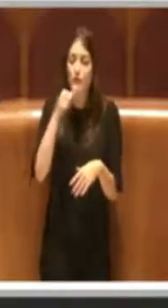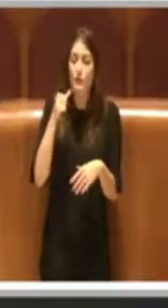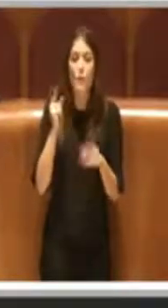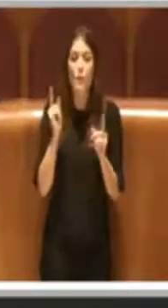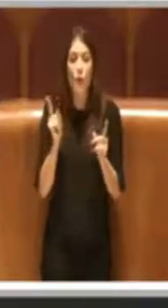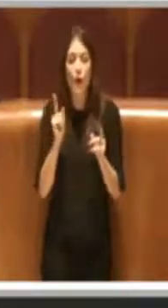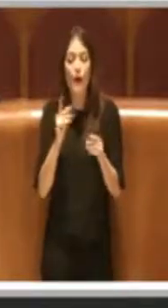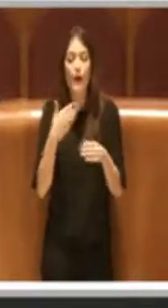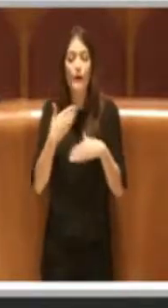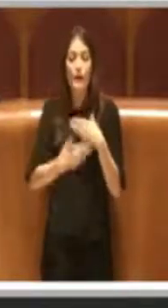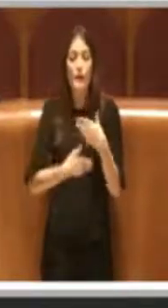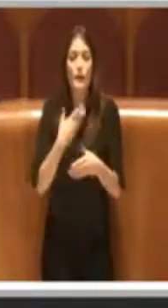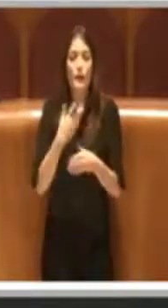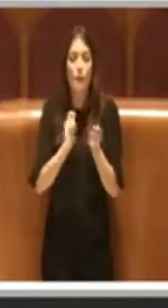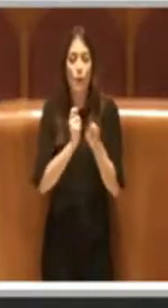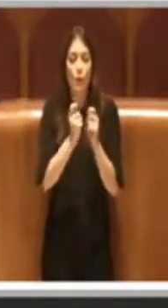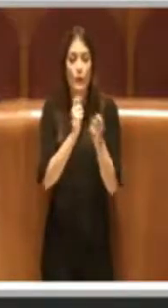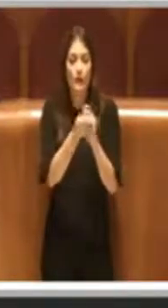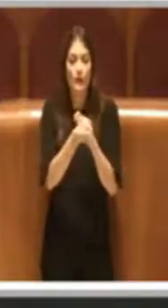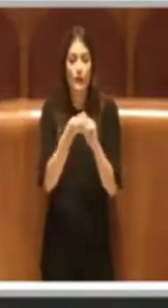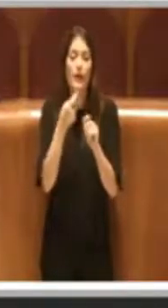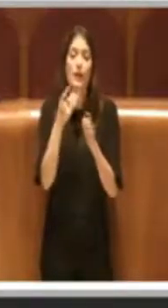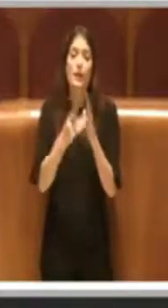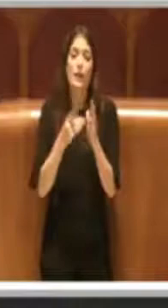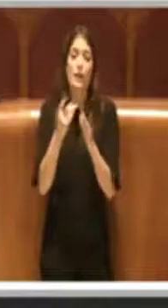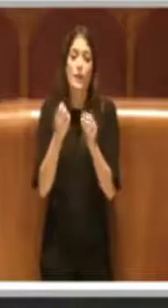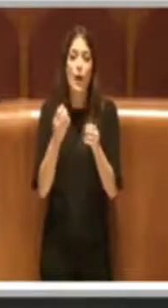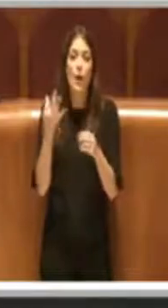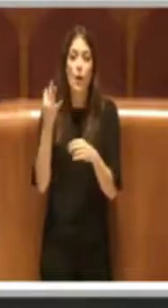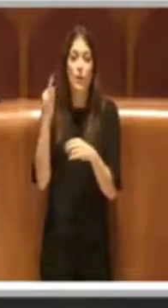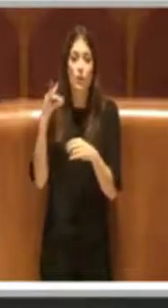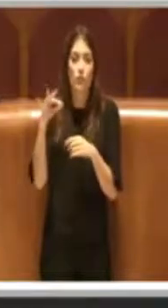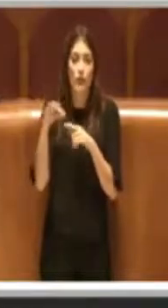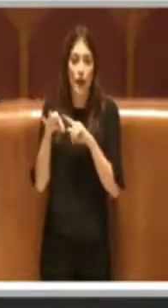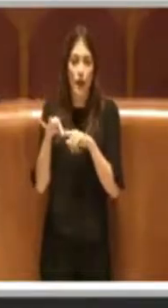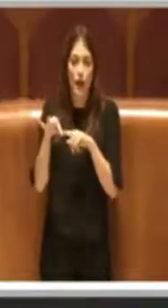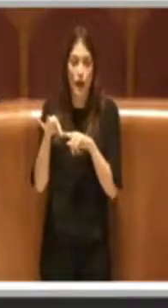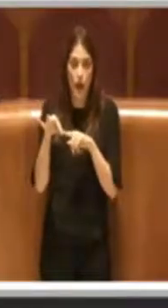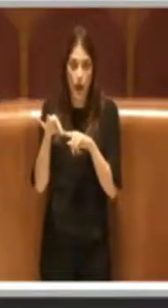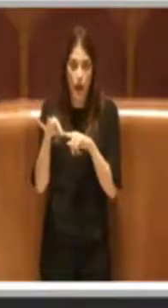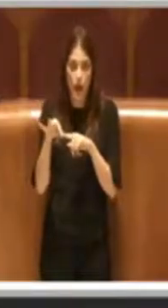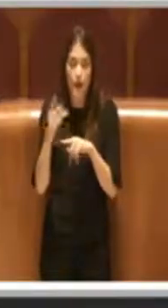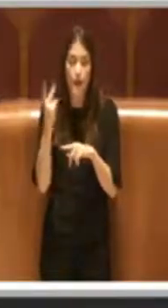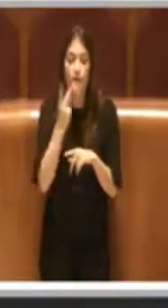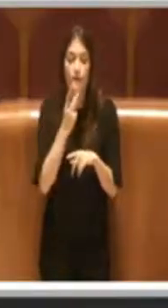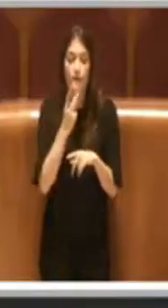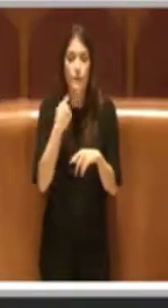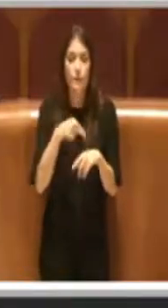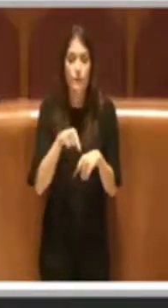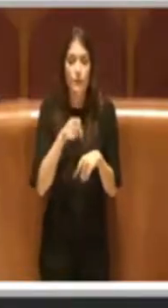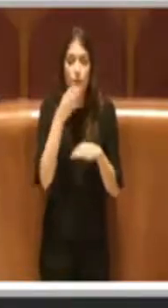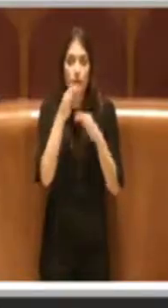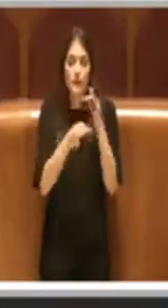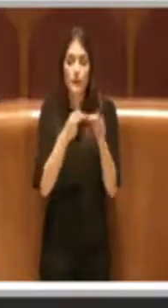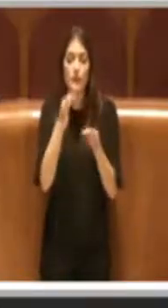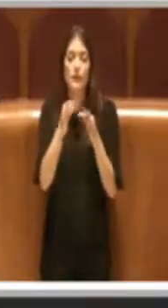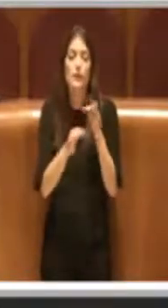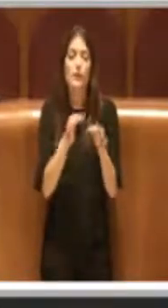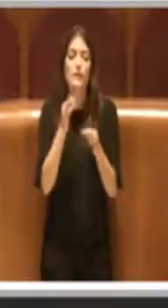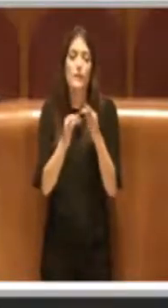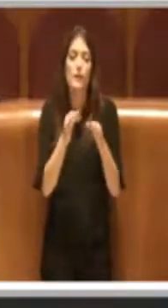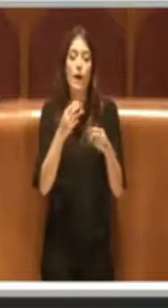di modifica della delibera originaria, non potendo intervenire in maniera legittima né con delle direttive assessorili né con delle determini